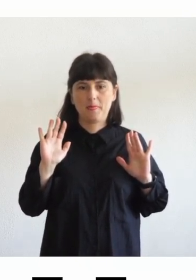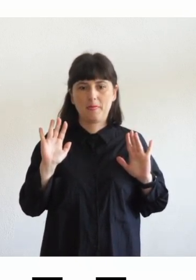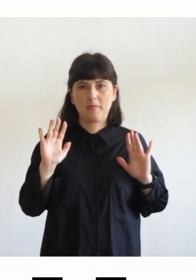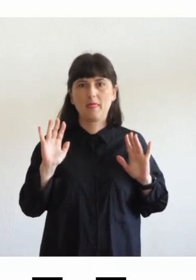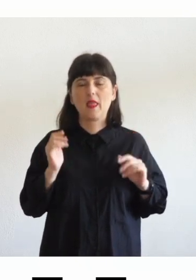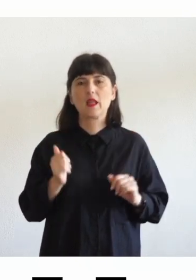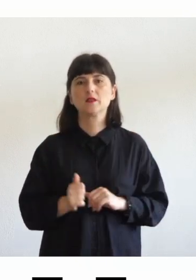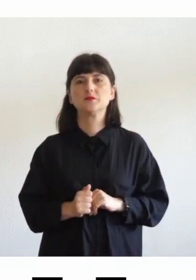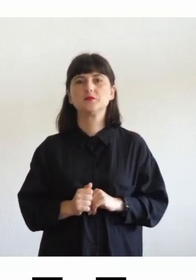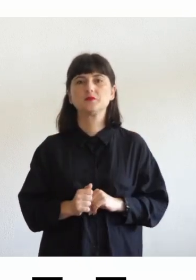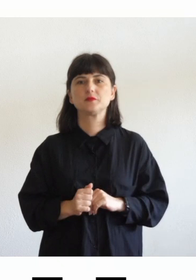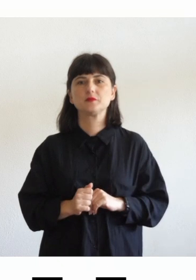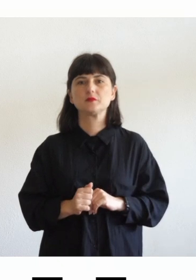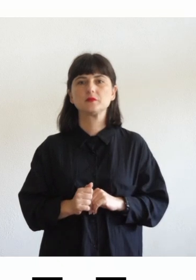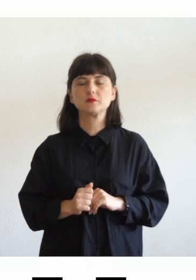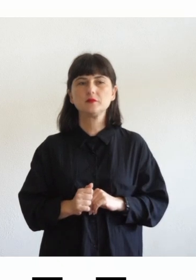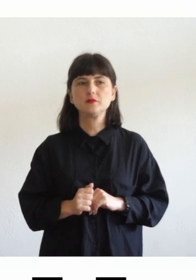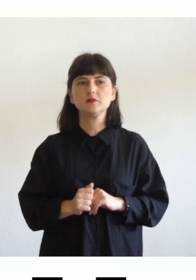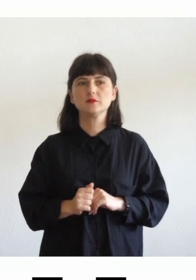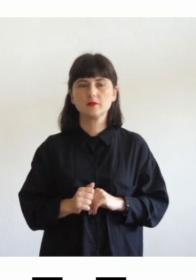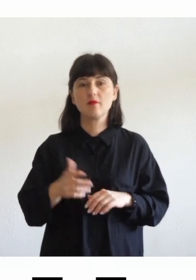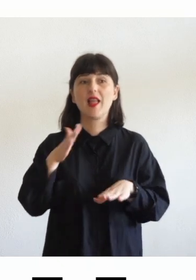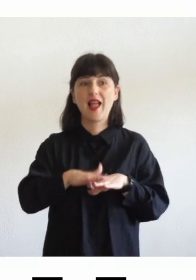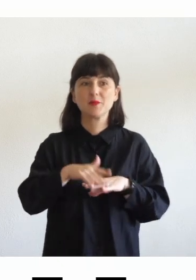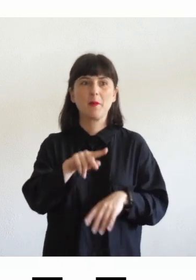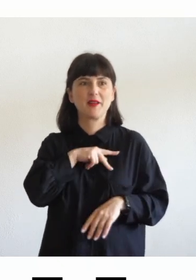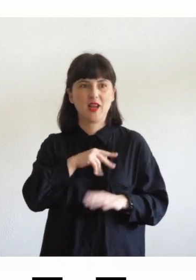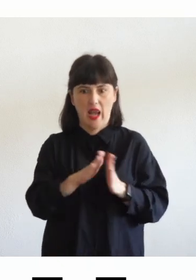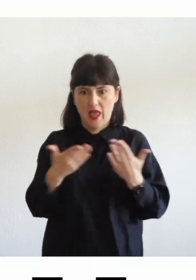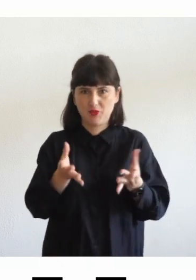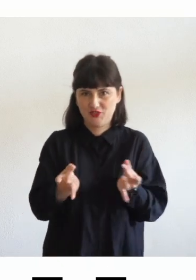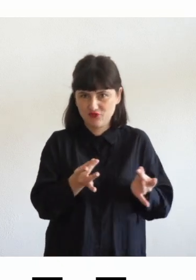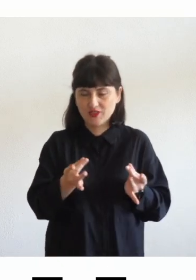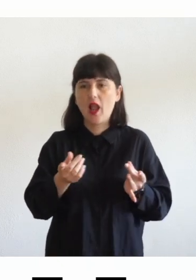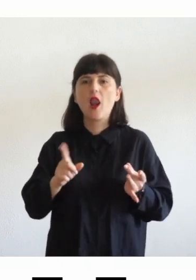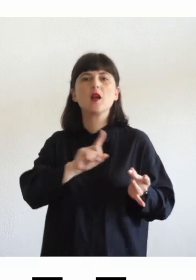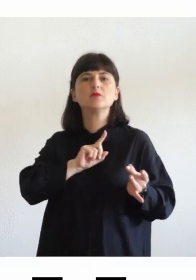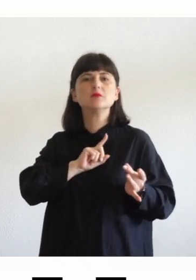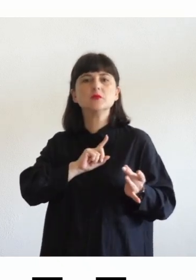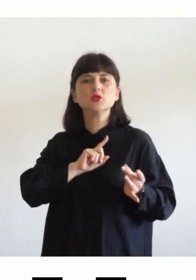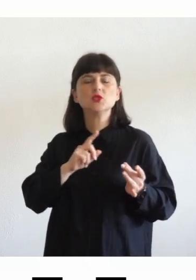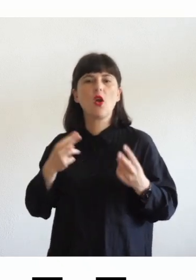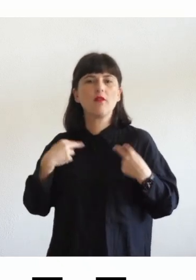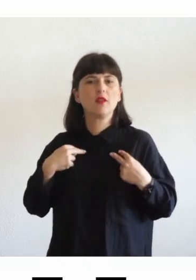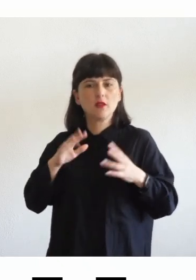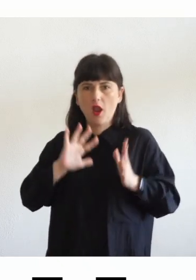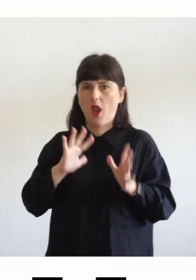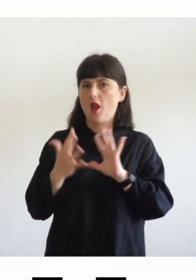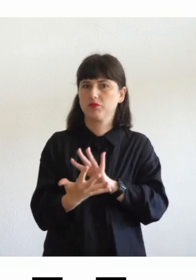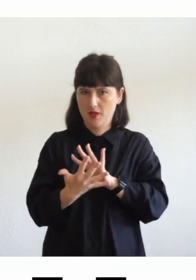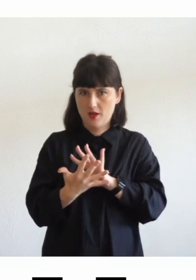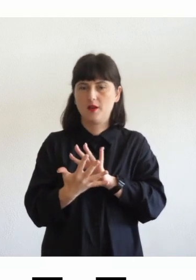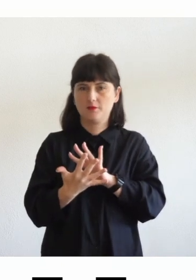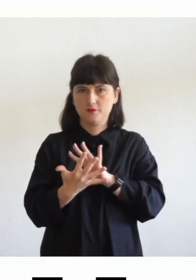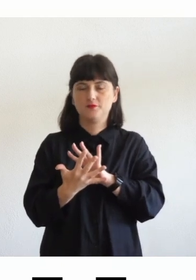su quanto un libro digitale diciamo ha cambiato la prospettiva la visione possiamo dirlo di una persona di uno